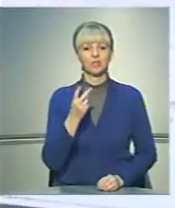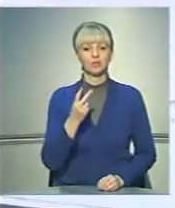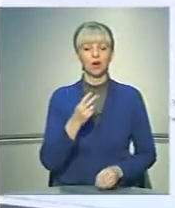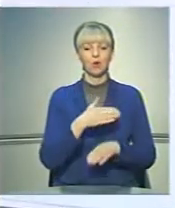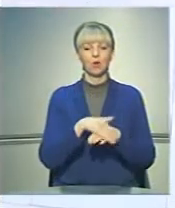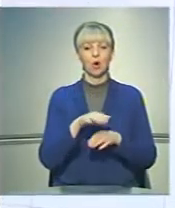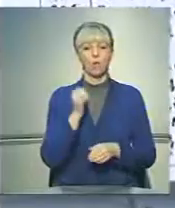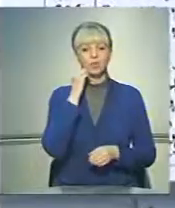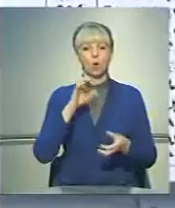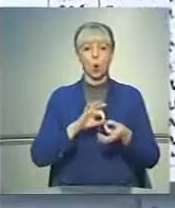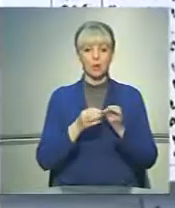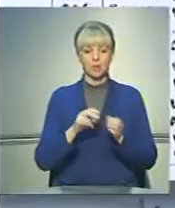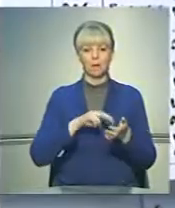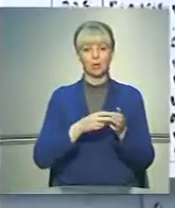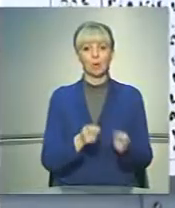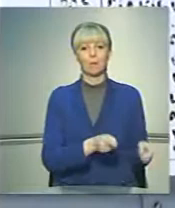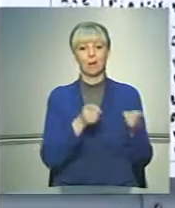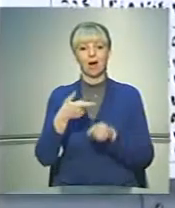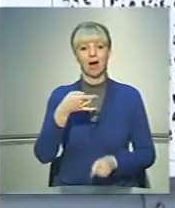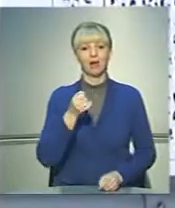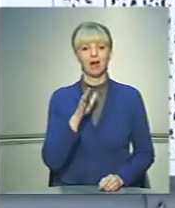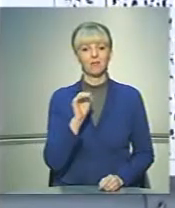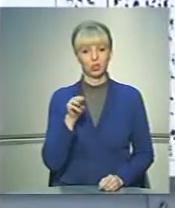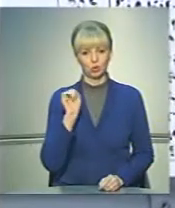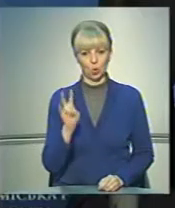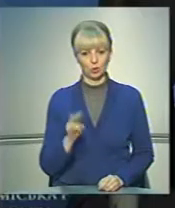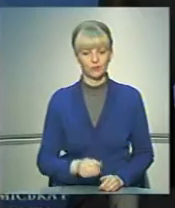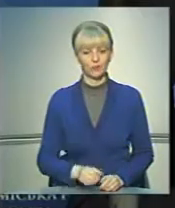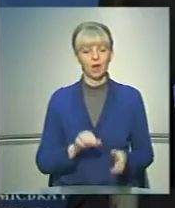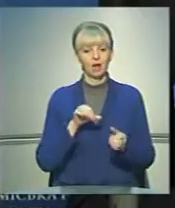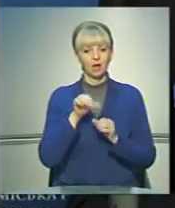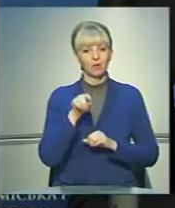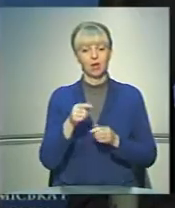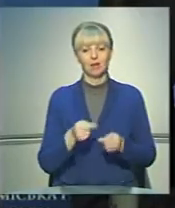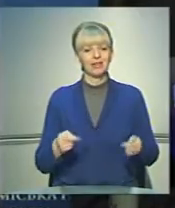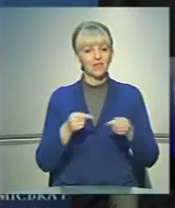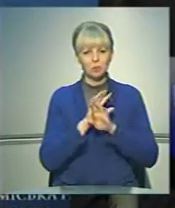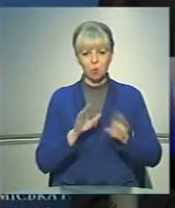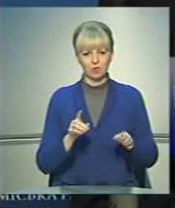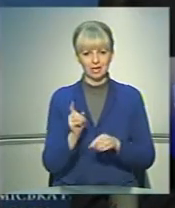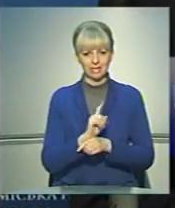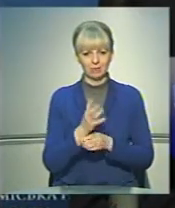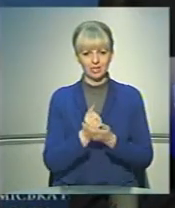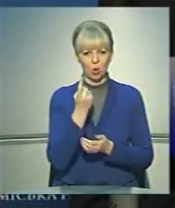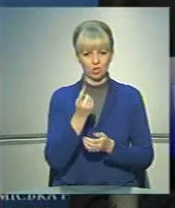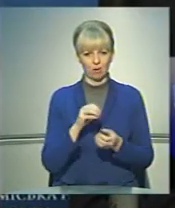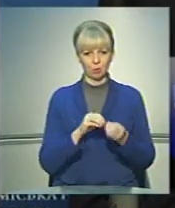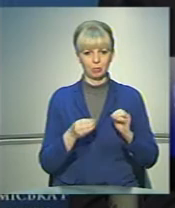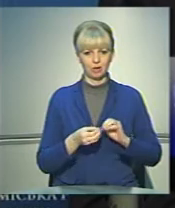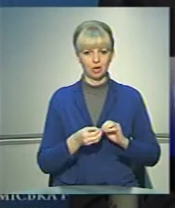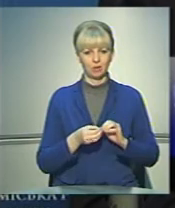вулиці Московської Олімпіади планують перенести на Гравітон. Крім того, що вона не відповідає стандартам, що є одна проблема,